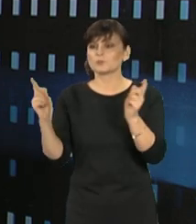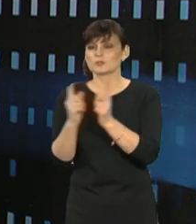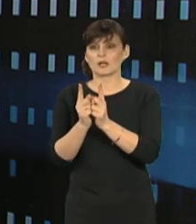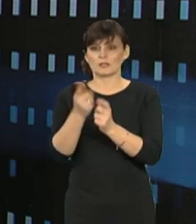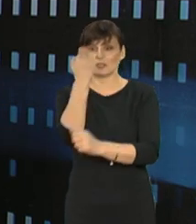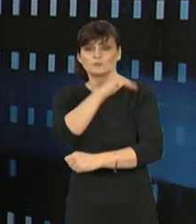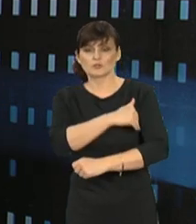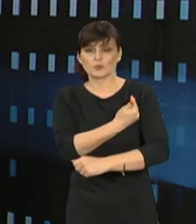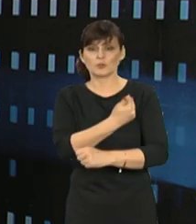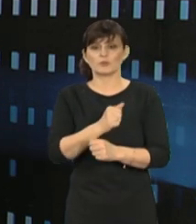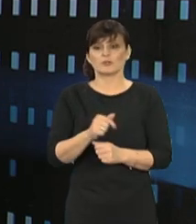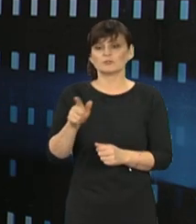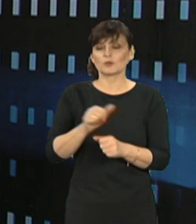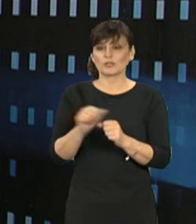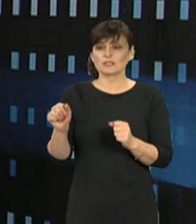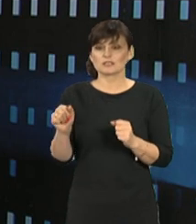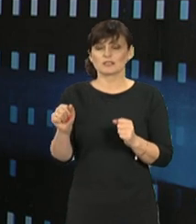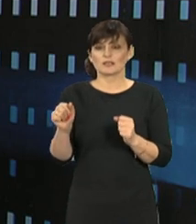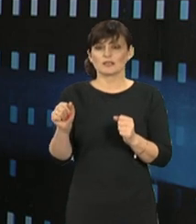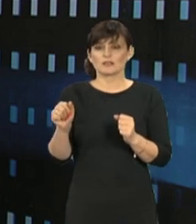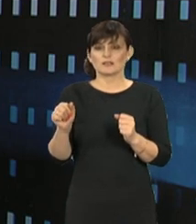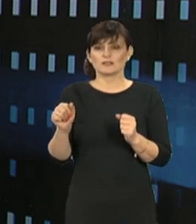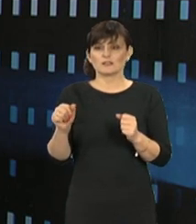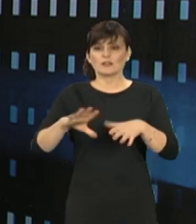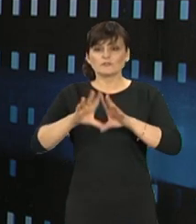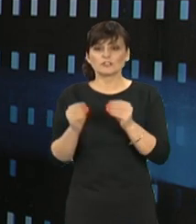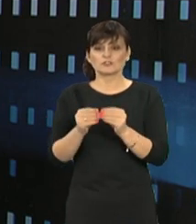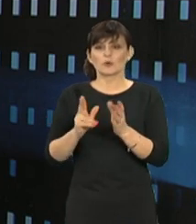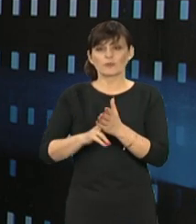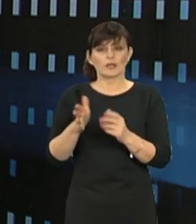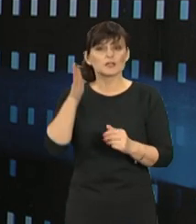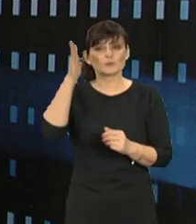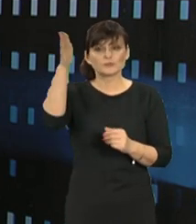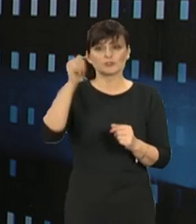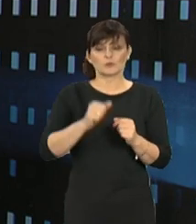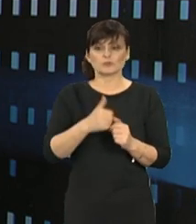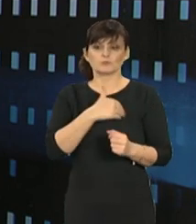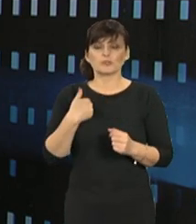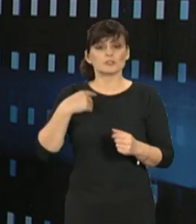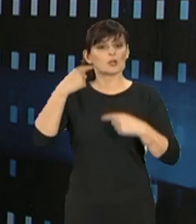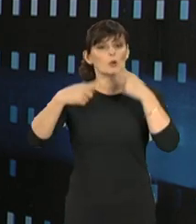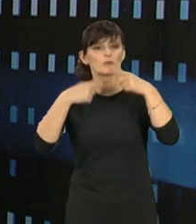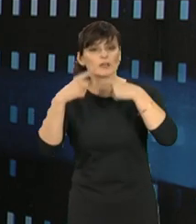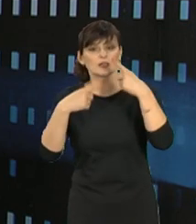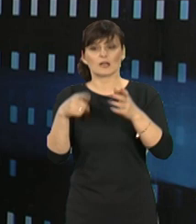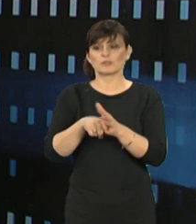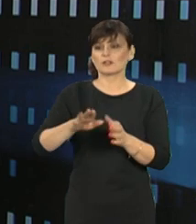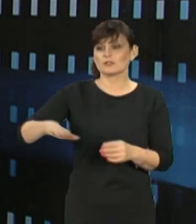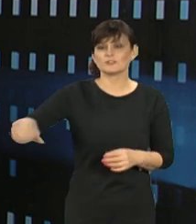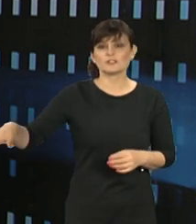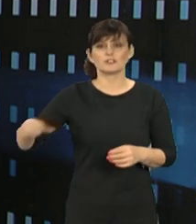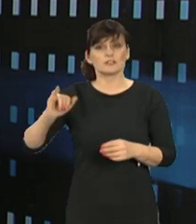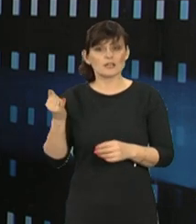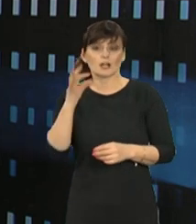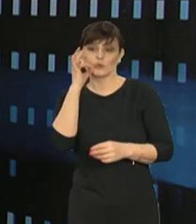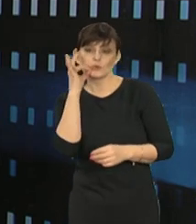szkołach. Jest to pewnego rodzaju inwestycja w przyszłość. opowiadamy na tych prelekcjach dzieciom,